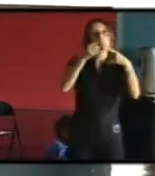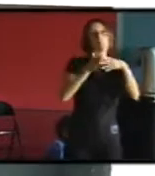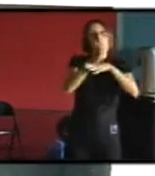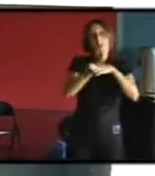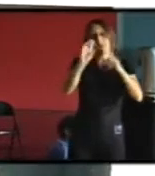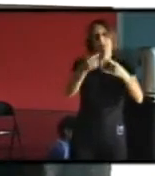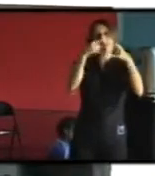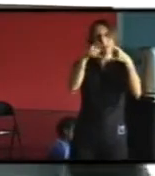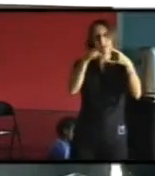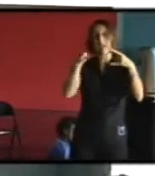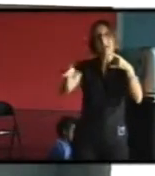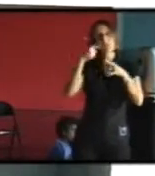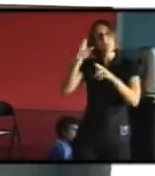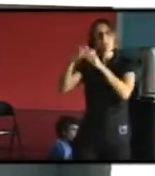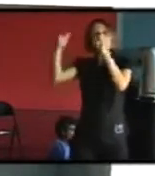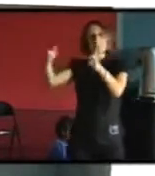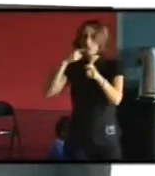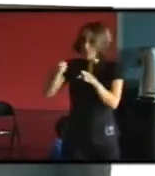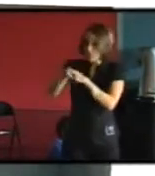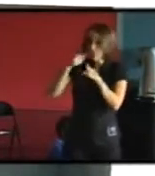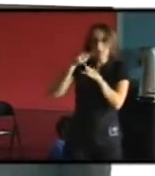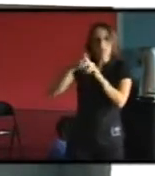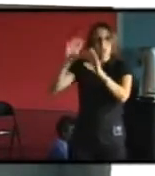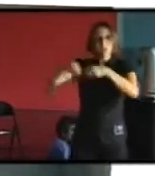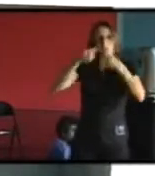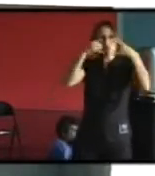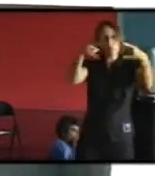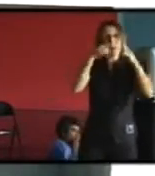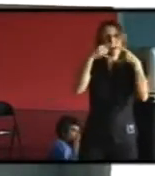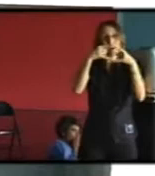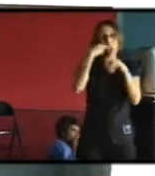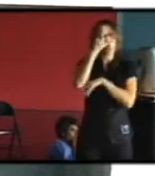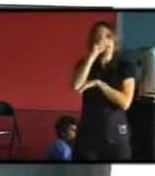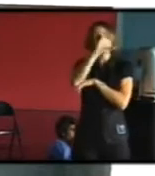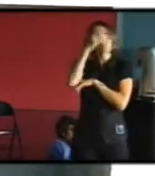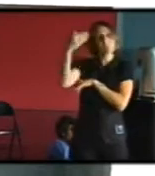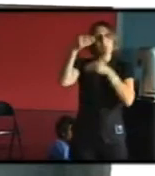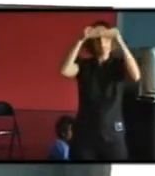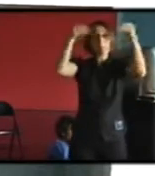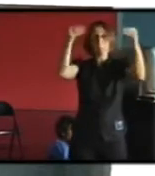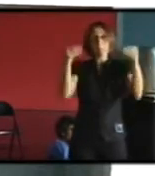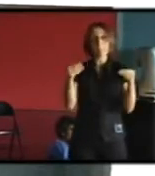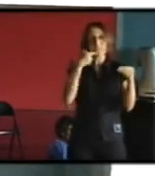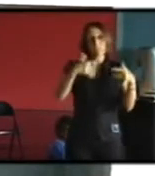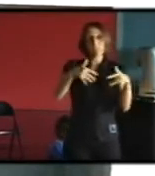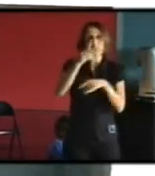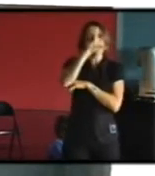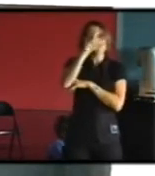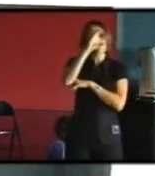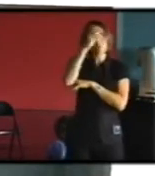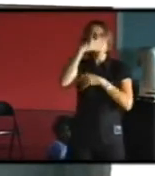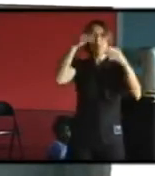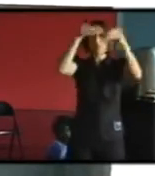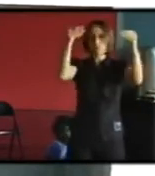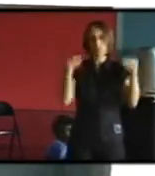des artisans qui vous posent des fenêtres en bois avec 2 cm de latitude sur les 4 côtés